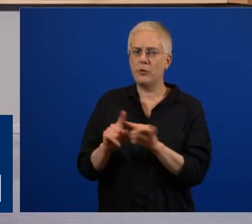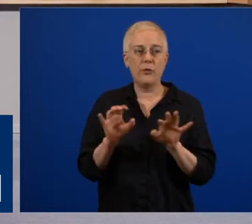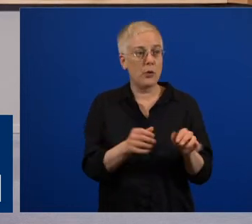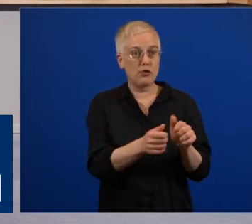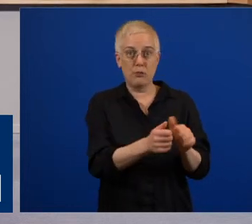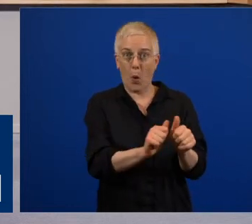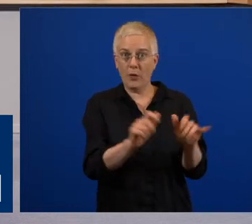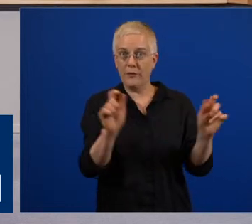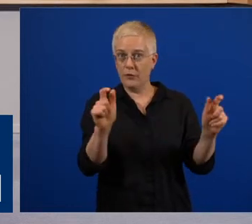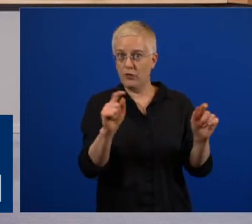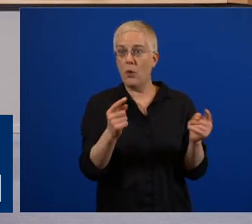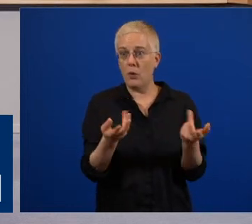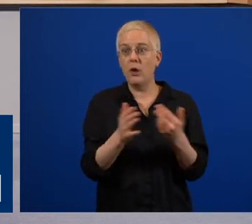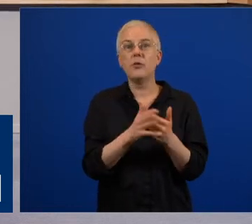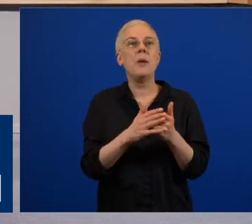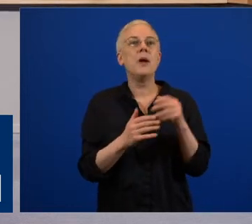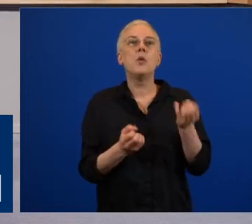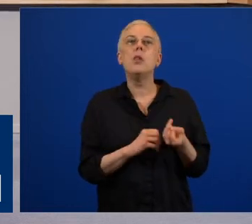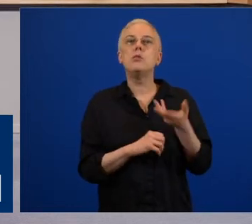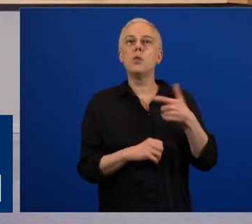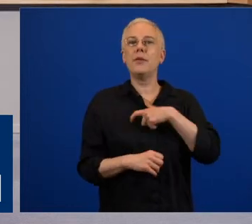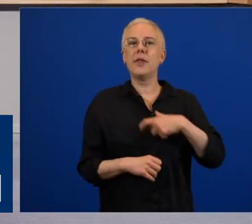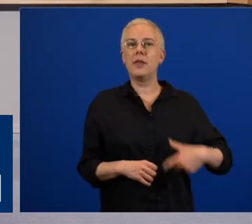ja gesagt, diese neuen Lockerungen müssten ein aktives Geschehen.